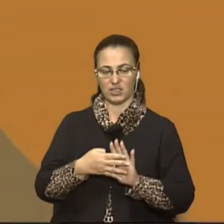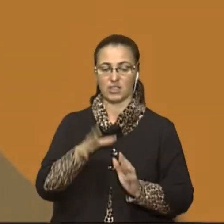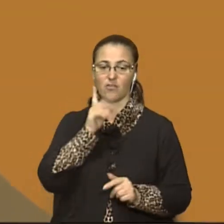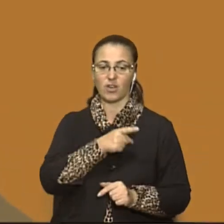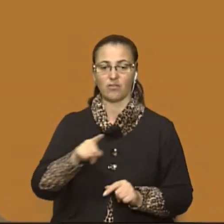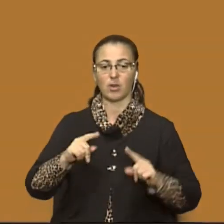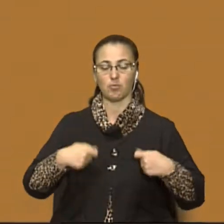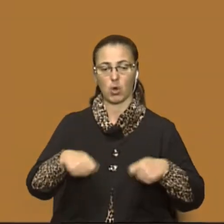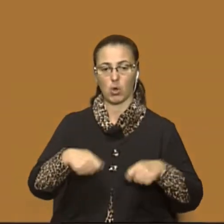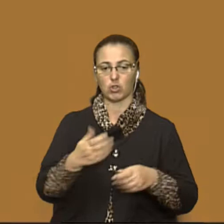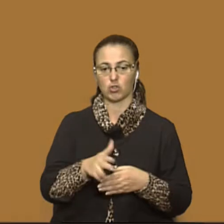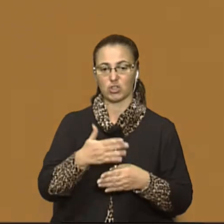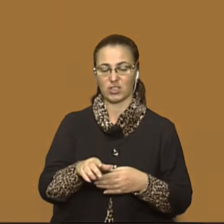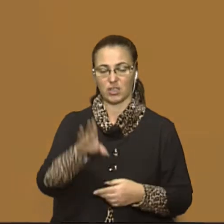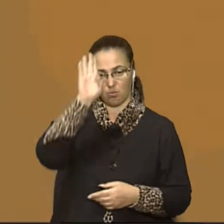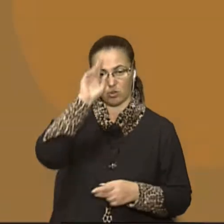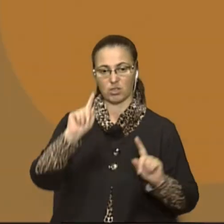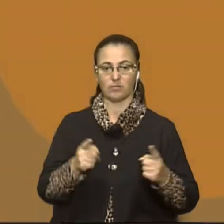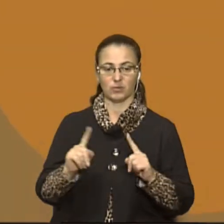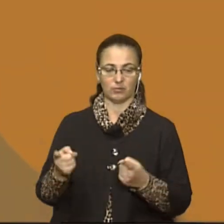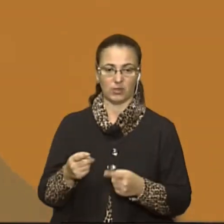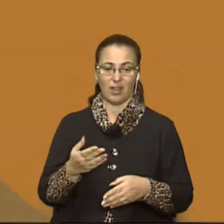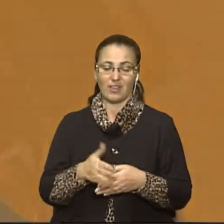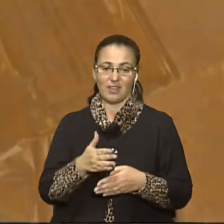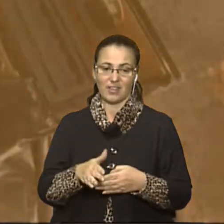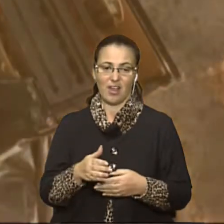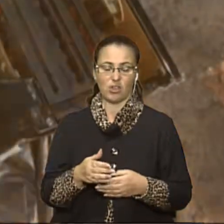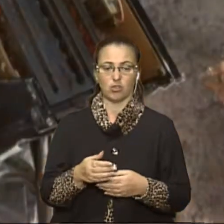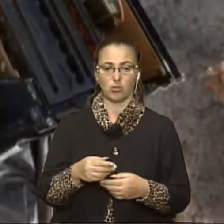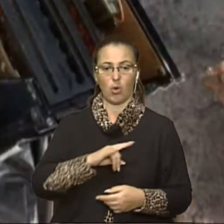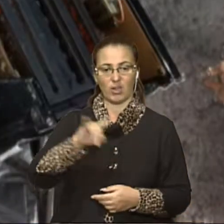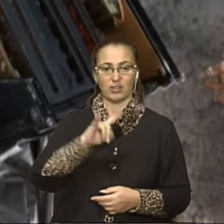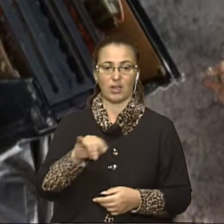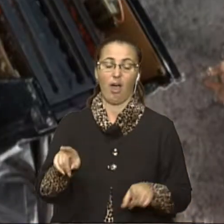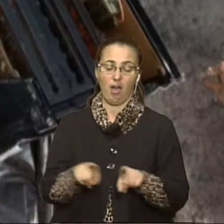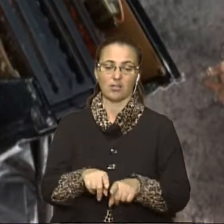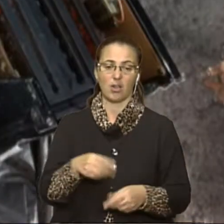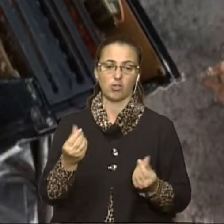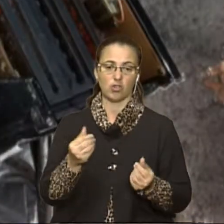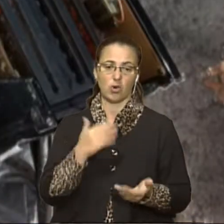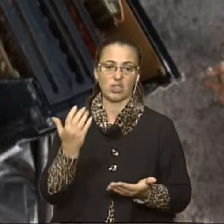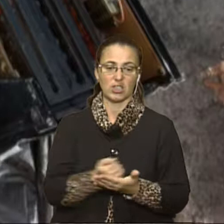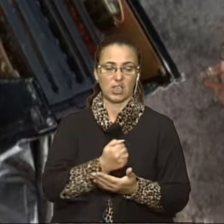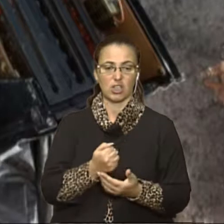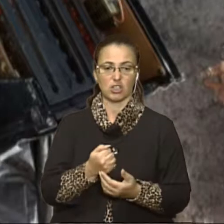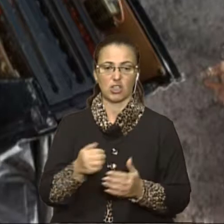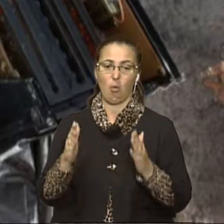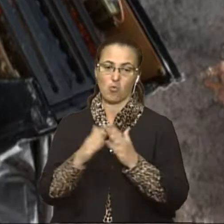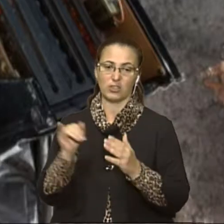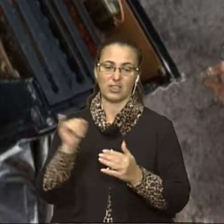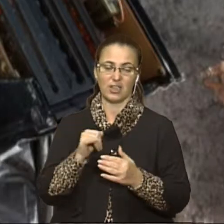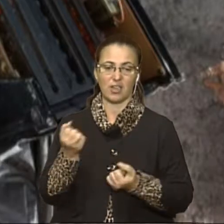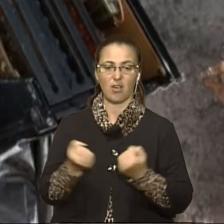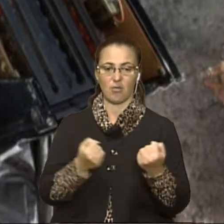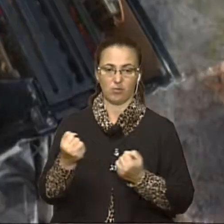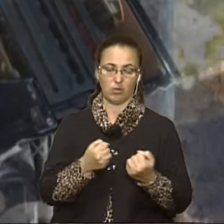чоловіків затримали. Деталі до літака Міг-29, а також гроші знайшли у будинку та автомобілях чоловіків. За цим фактом відкрили